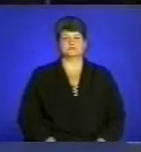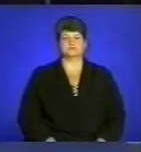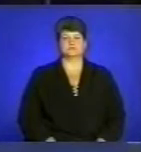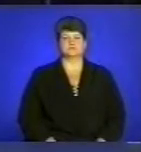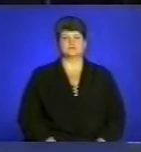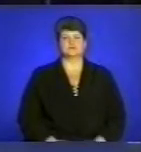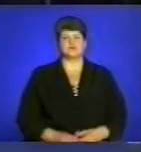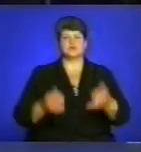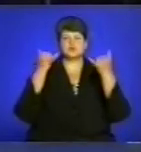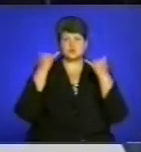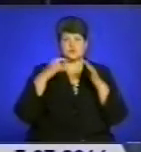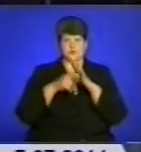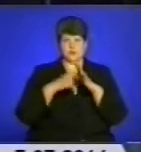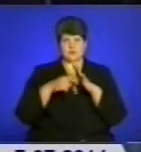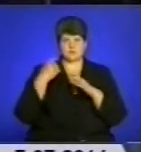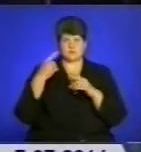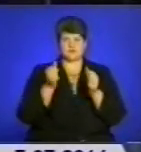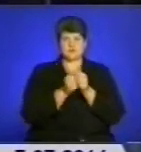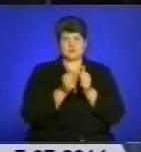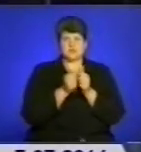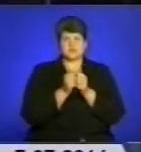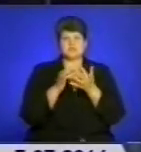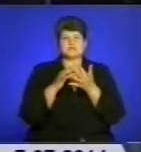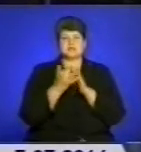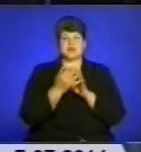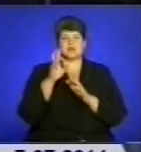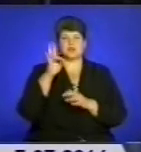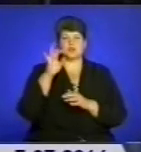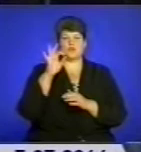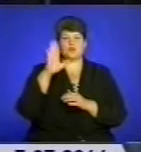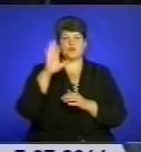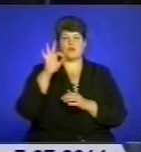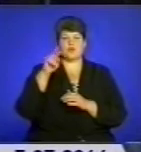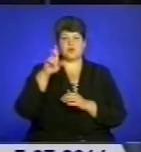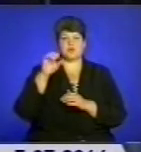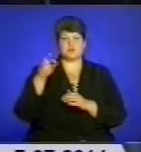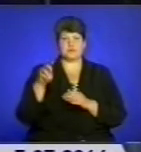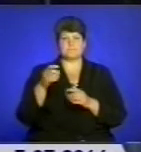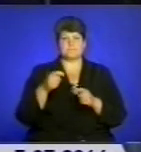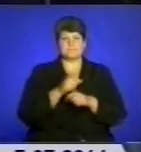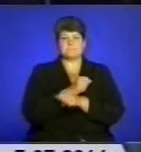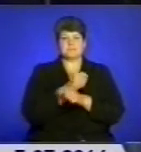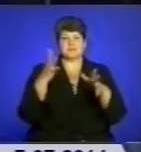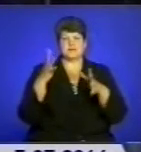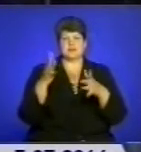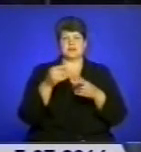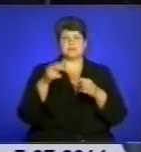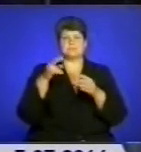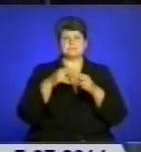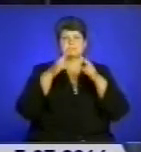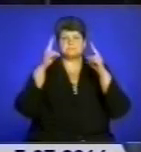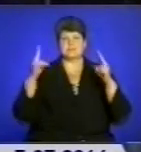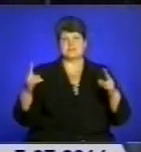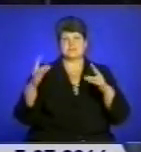Сьогодні у Донецькій області поблизу села Новобахмутівка підірвали залізничний міст разом з вантажним потягом. Під мостом